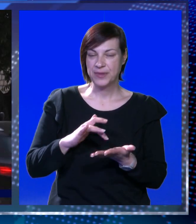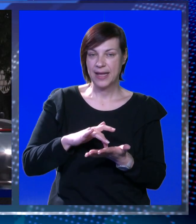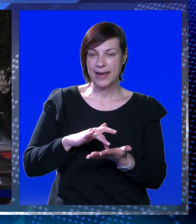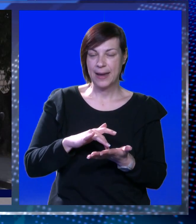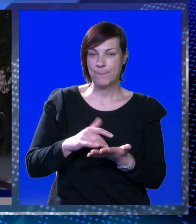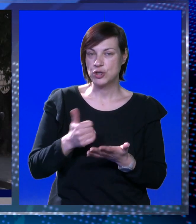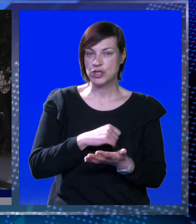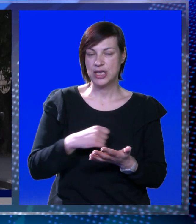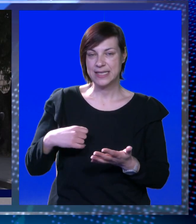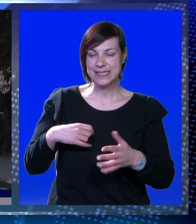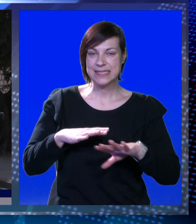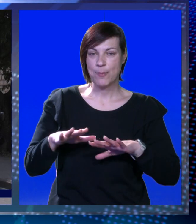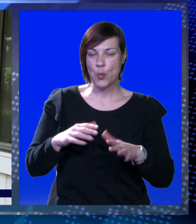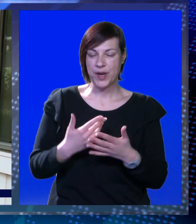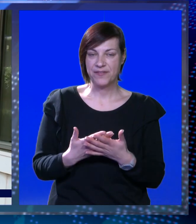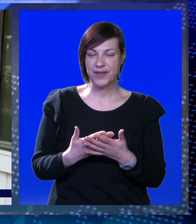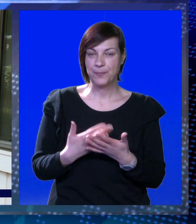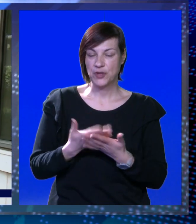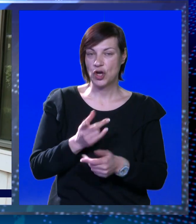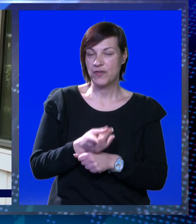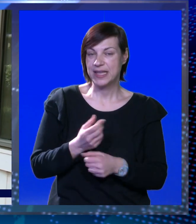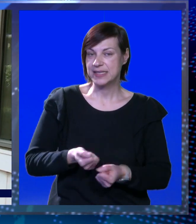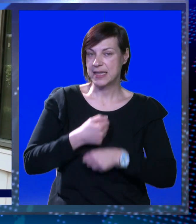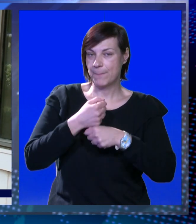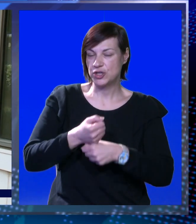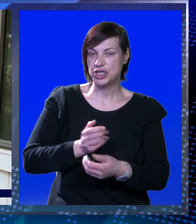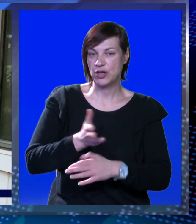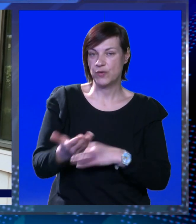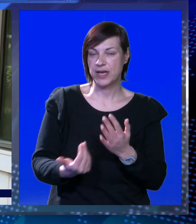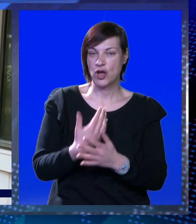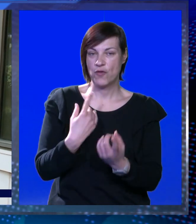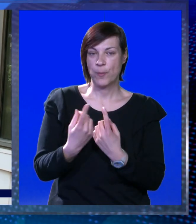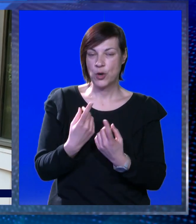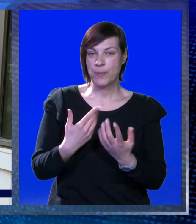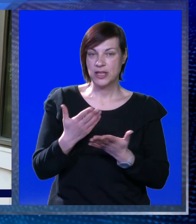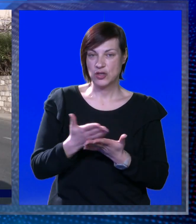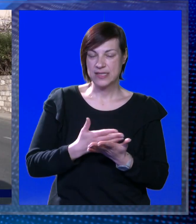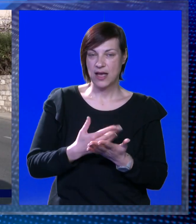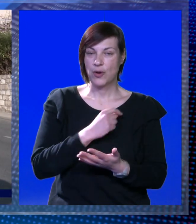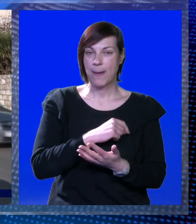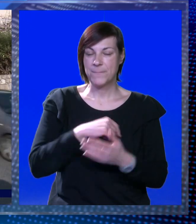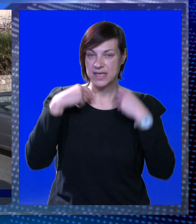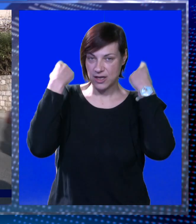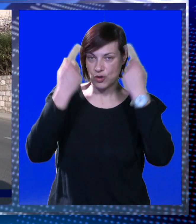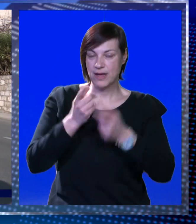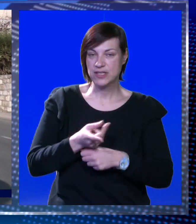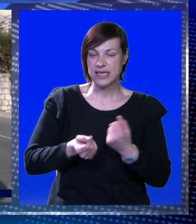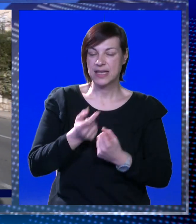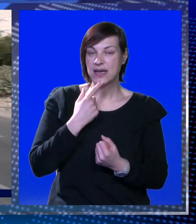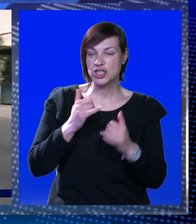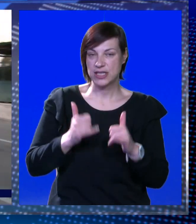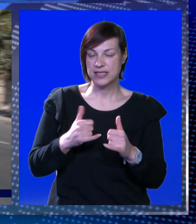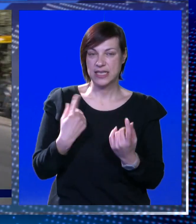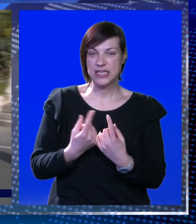na području jedinice lokalne samuprave. Ova taksista podržavaju uvođenje novog prometnog režima. Predsjednik konavoskih taksista